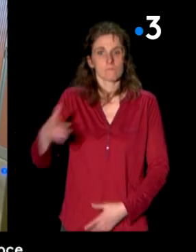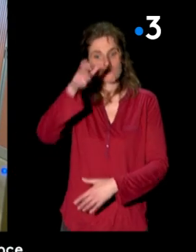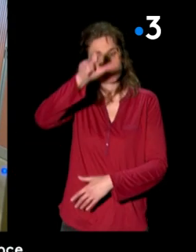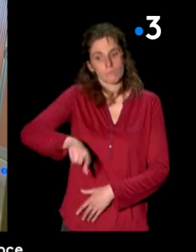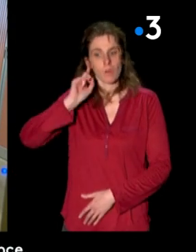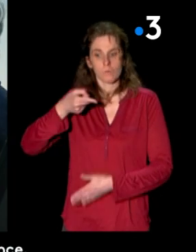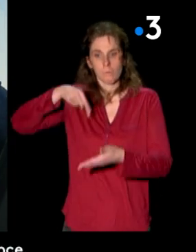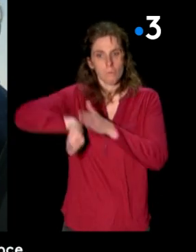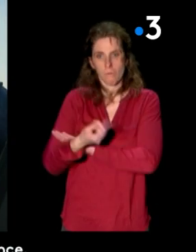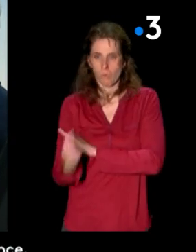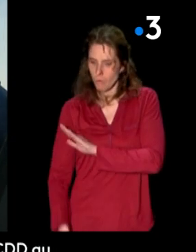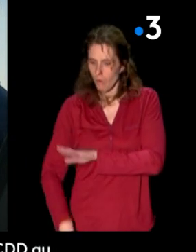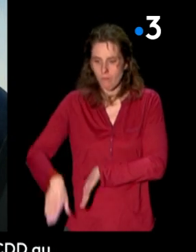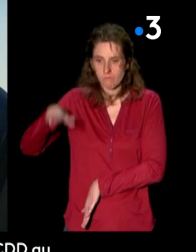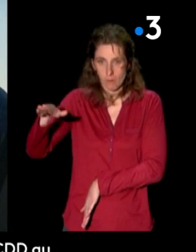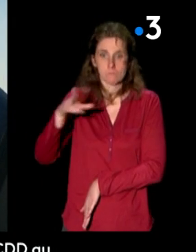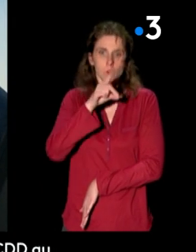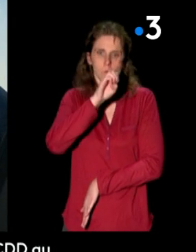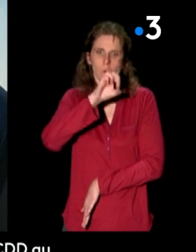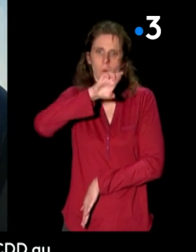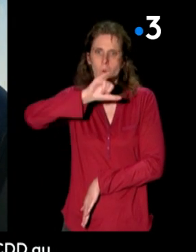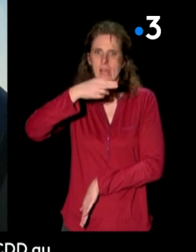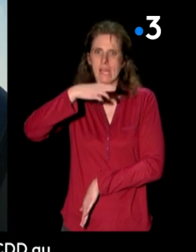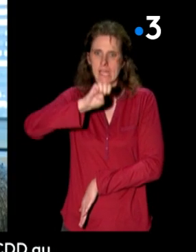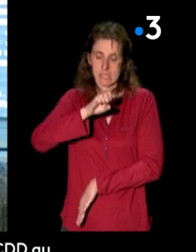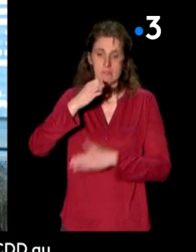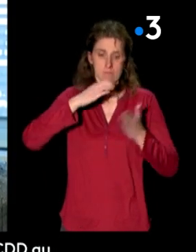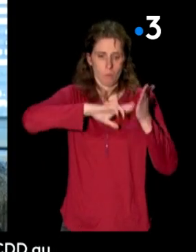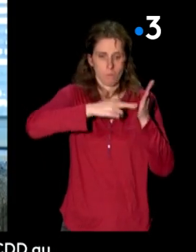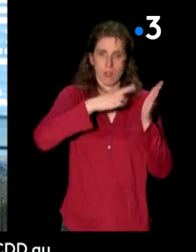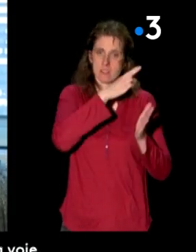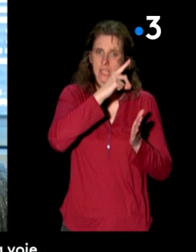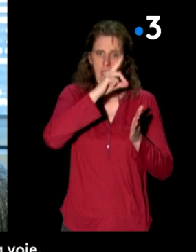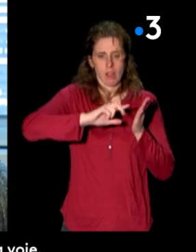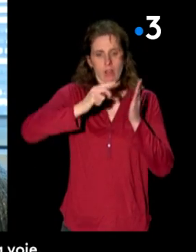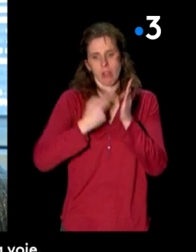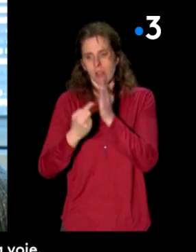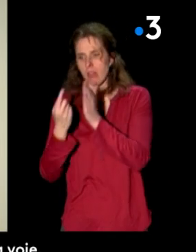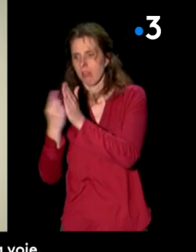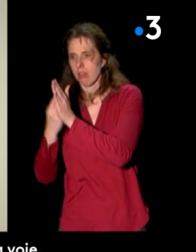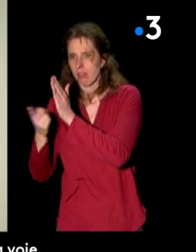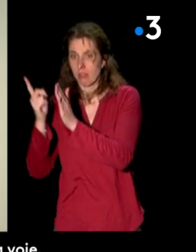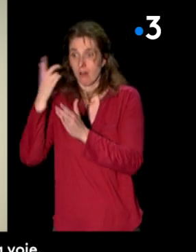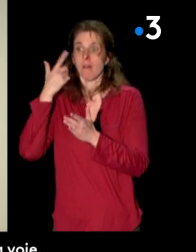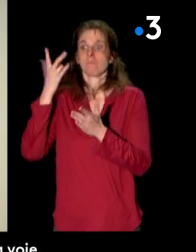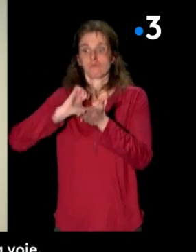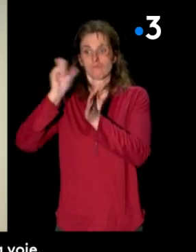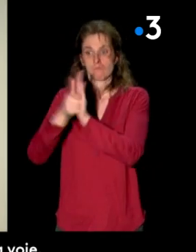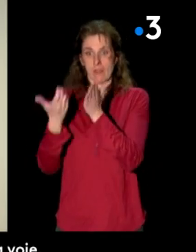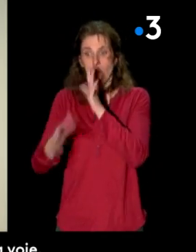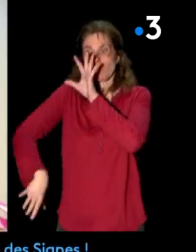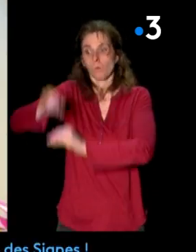Sourde profonde depuis l'enfance, Dorine a enchaîné de nombreux CDD au cours de sa carrière. Mais aujourd'hui, elle a trouvé sa voie.